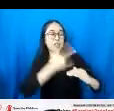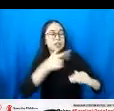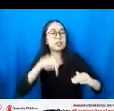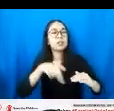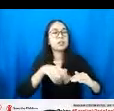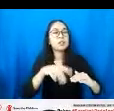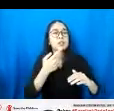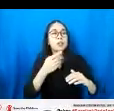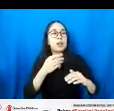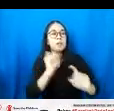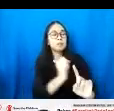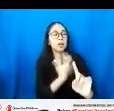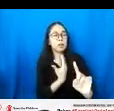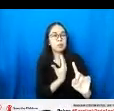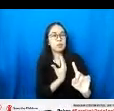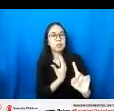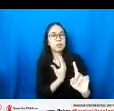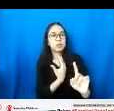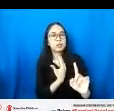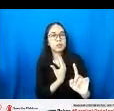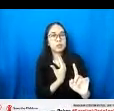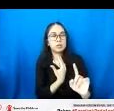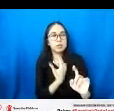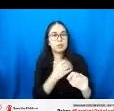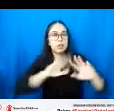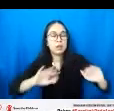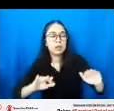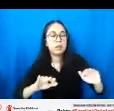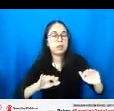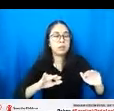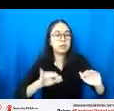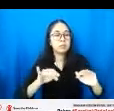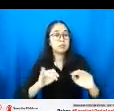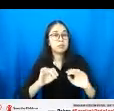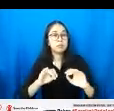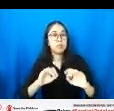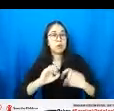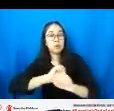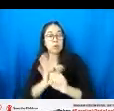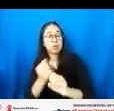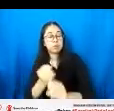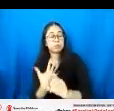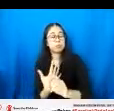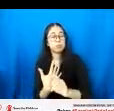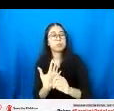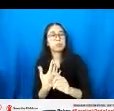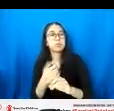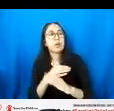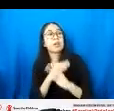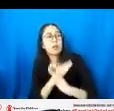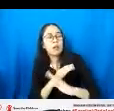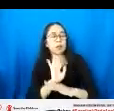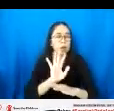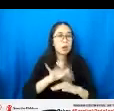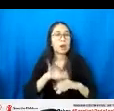kondisi ketahanan anak terhadap COVID-19, dan kalau dia penyakit degeneratif, sudah dewasa, saat ini